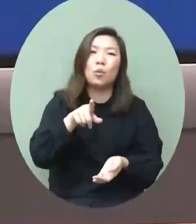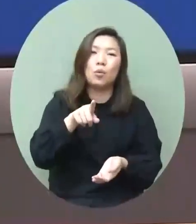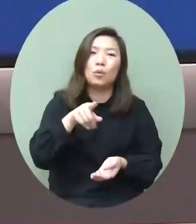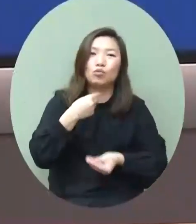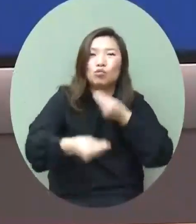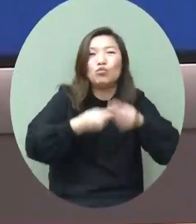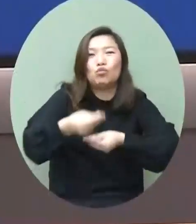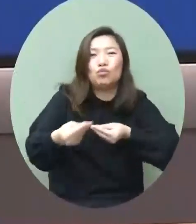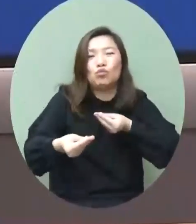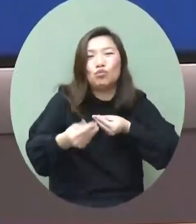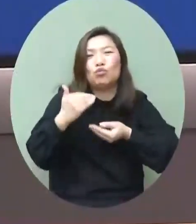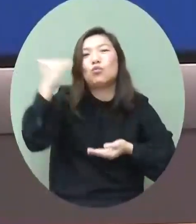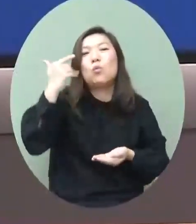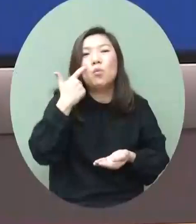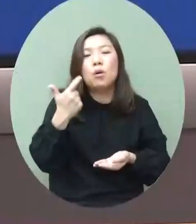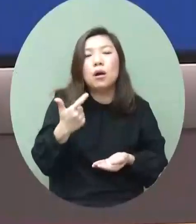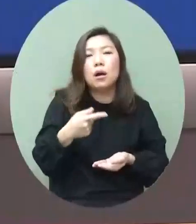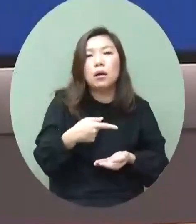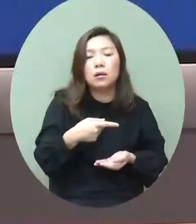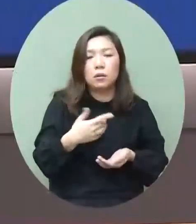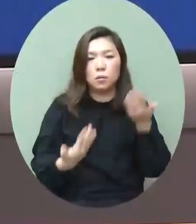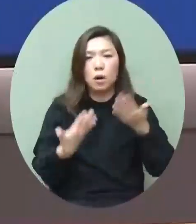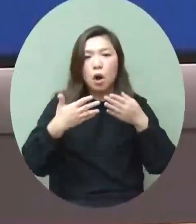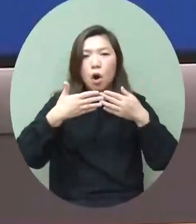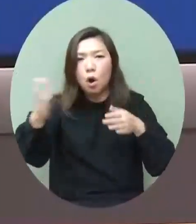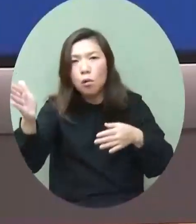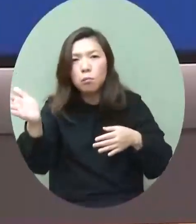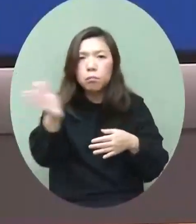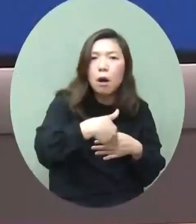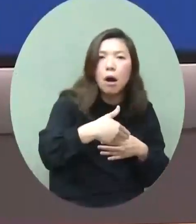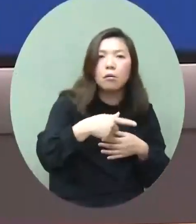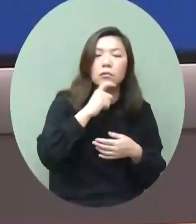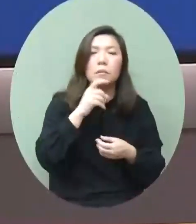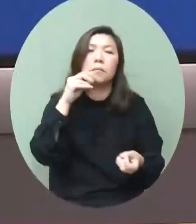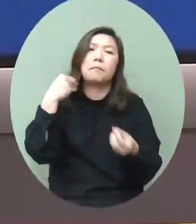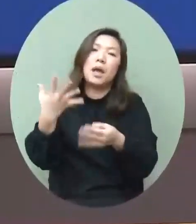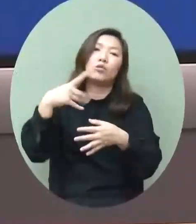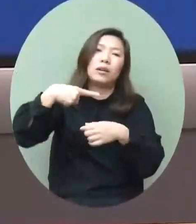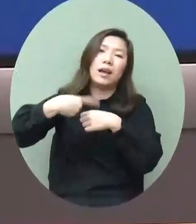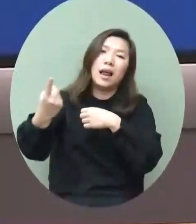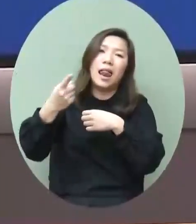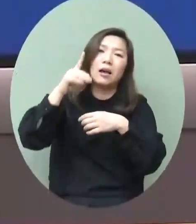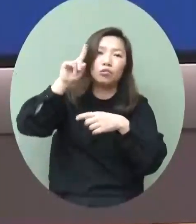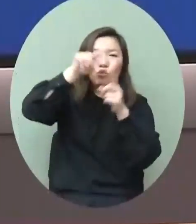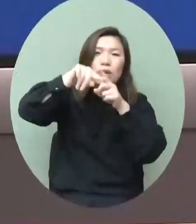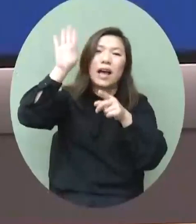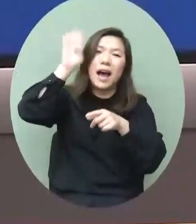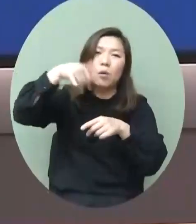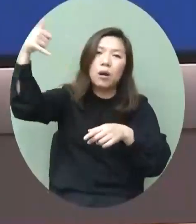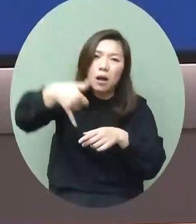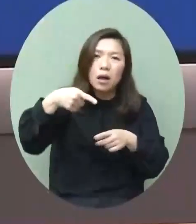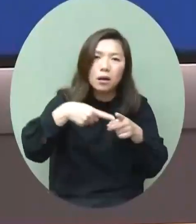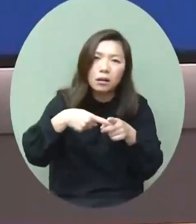這麼厲害可能在開門之間被另一個後來的感染人士